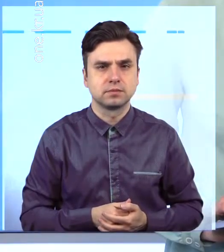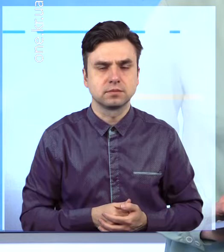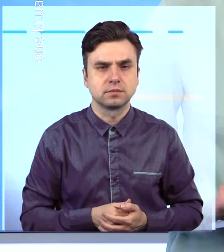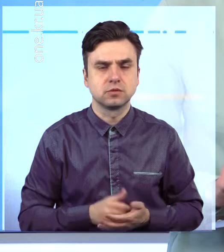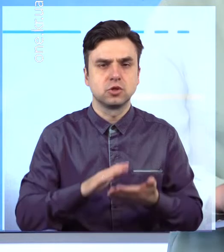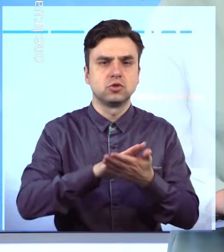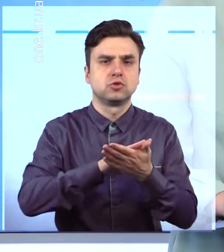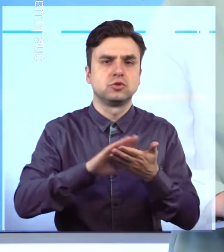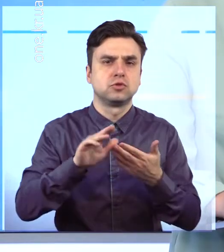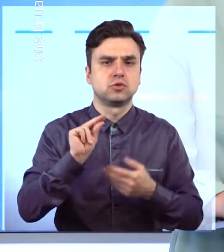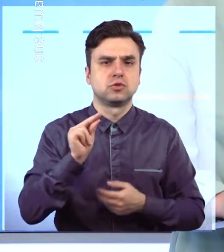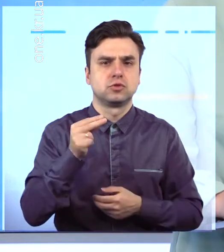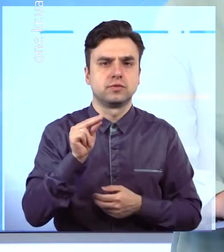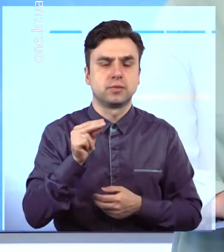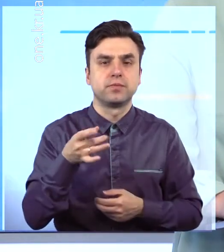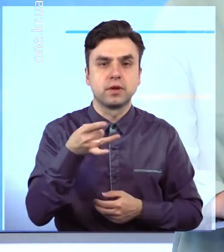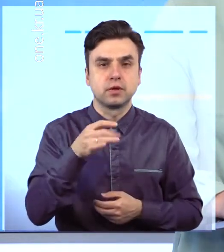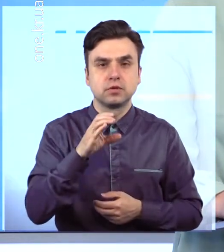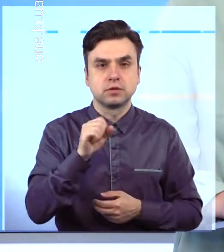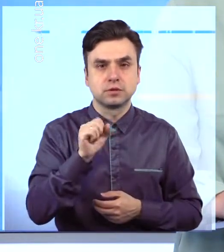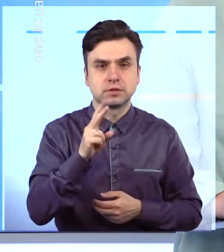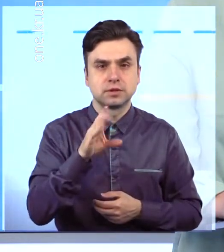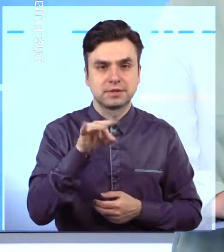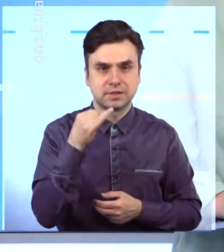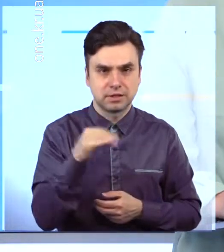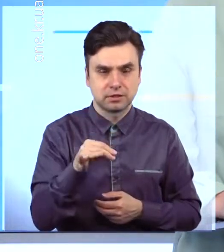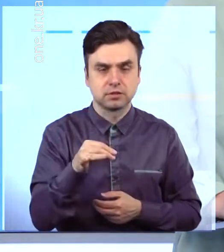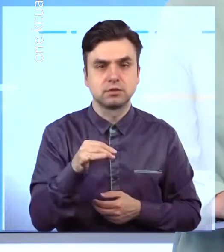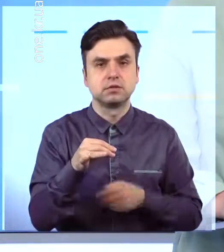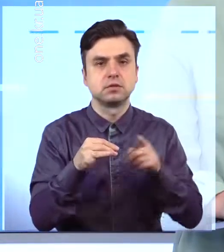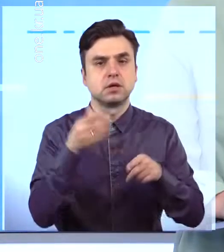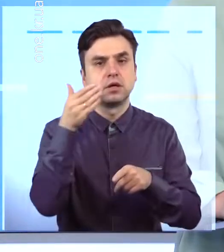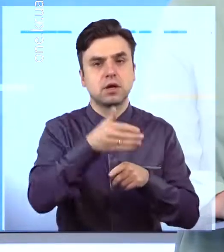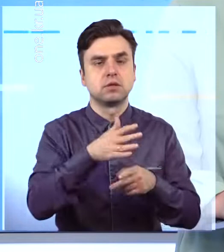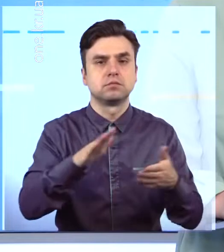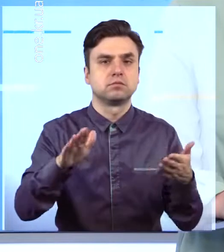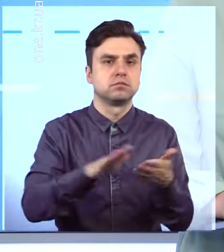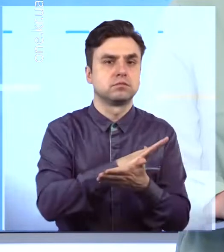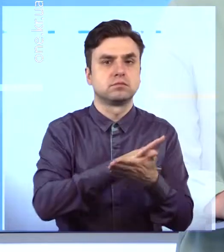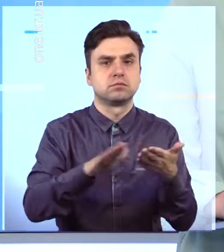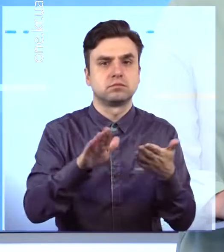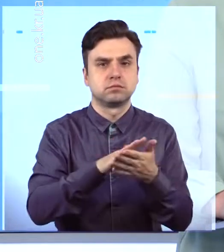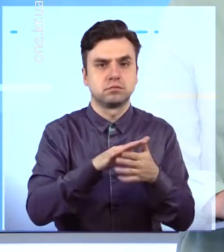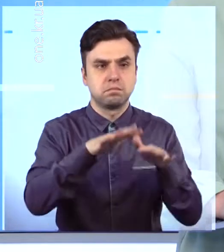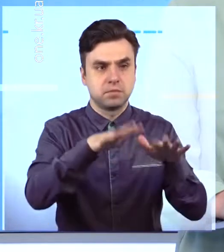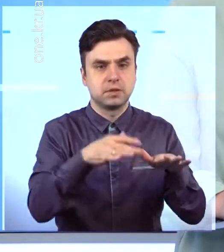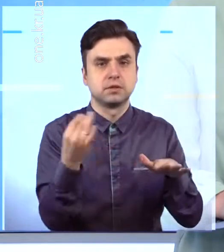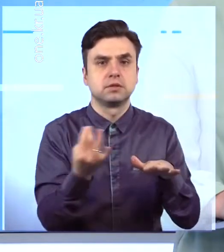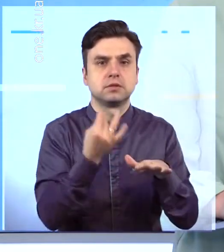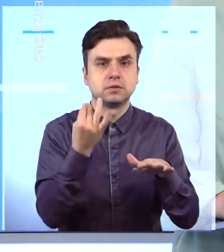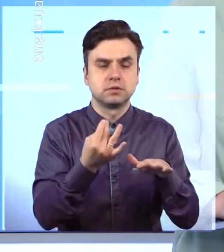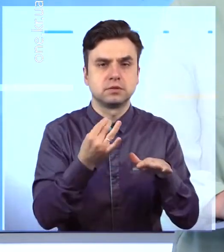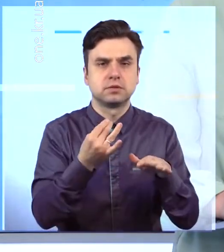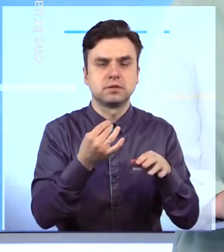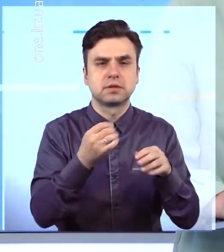Чистий четвер у Саксаганському районі почали приводити до ладу одну з цікавинок міста – геологічну пам'ятку місцевого значення